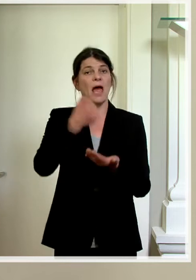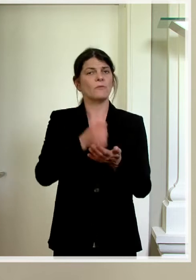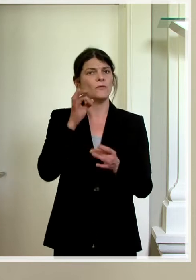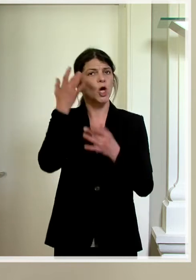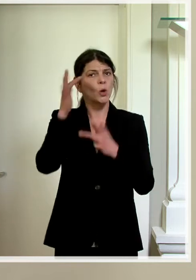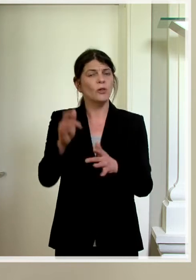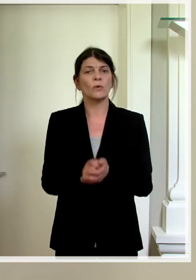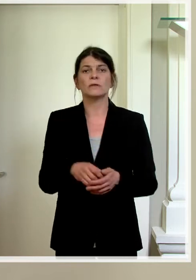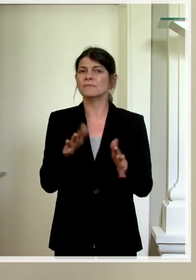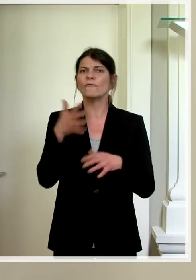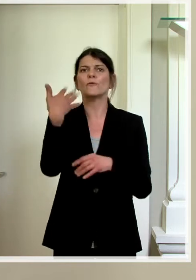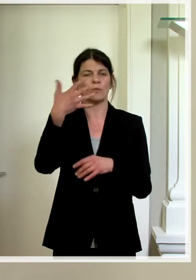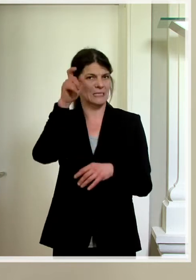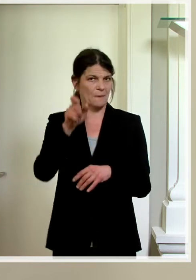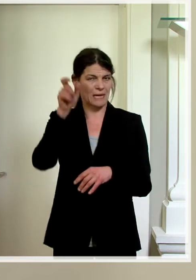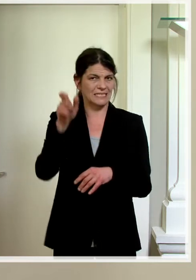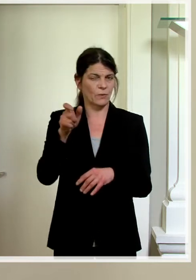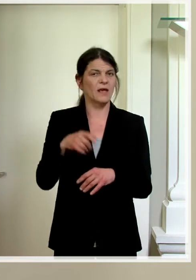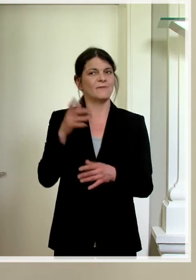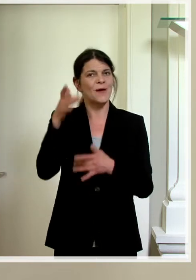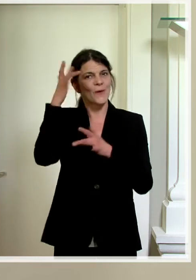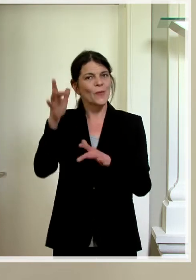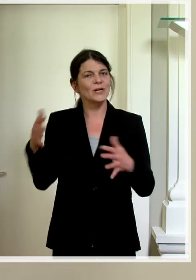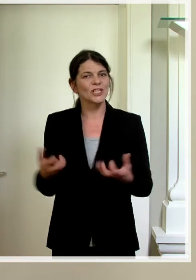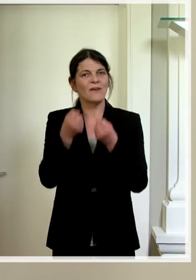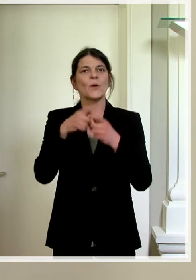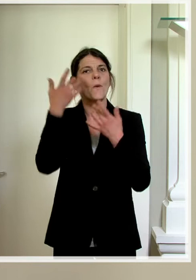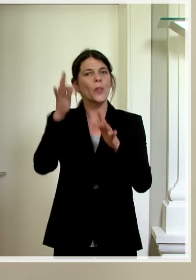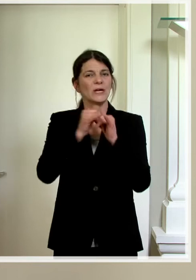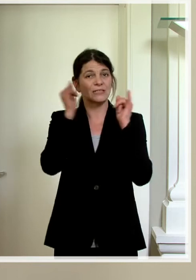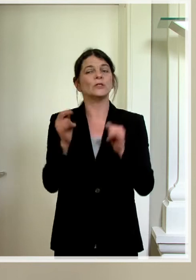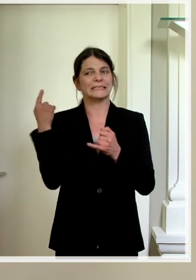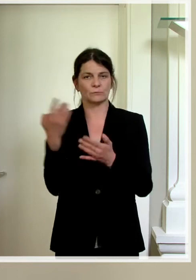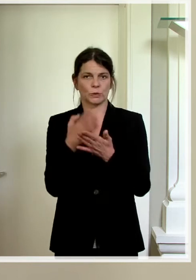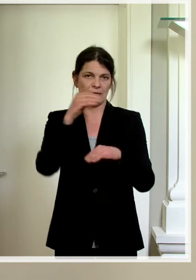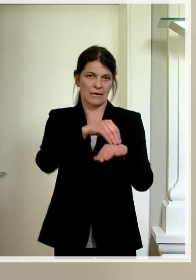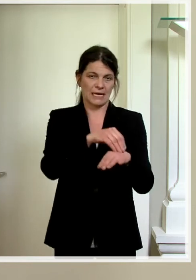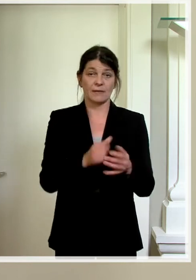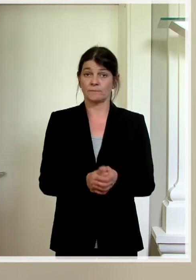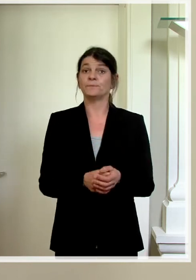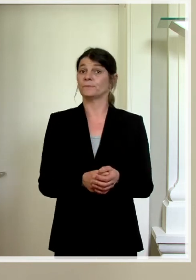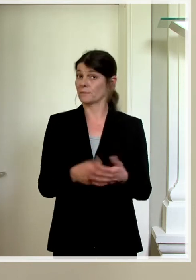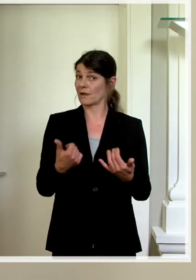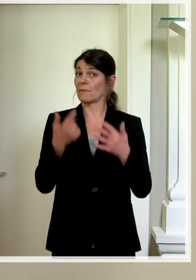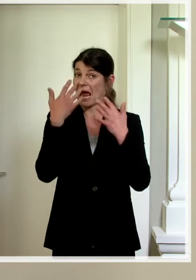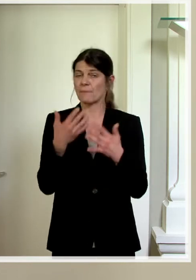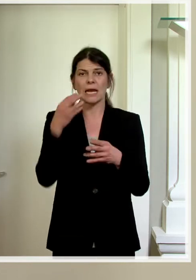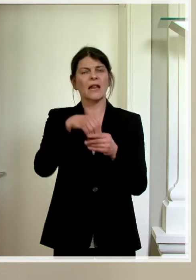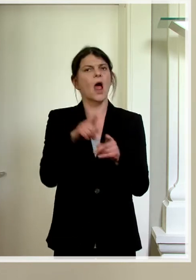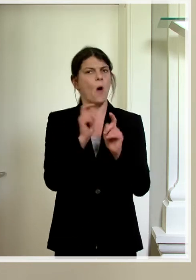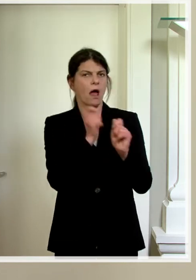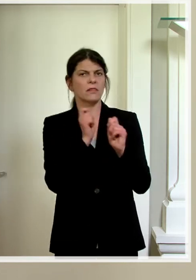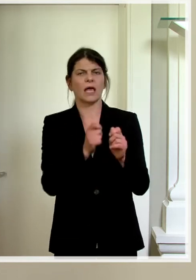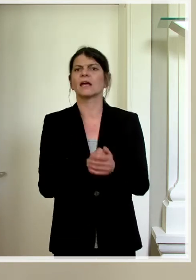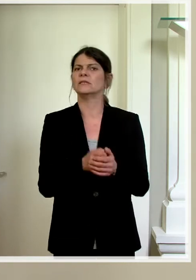Kultur rund 50 Personen, Kulturschaffende und Kulturinstitutionen gemeldet. Eingerechnet sind auch die Anträge,